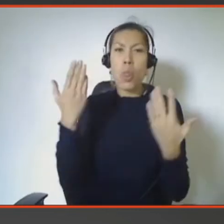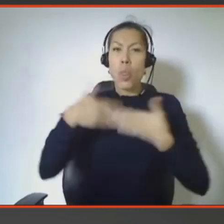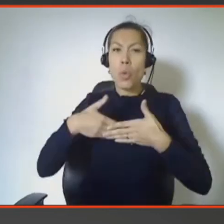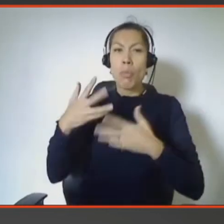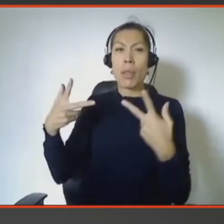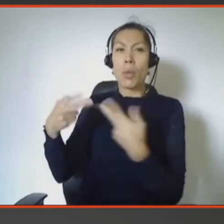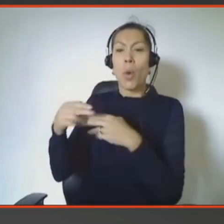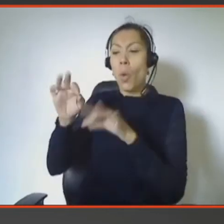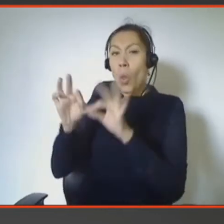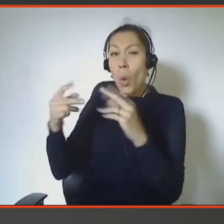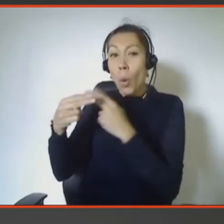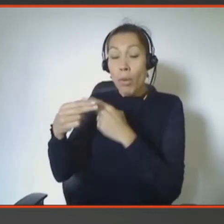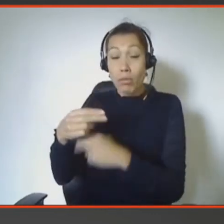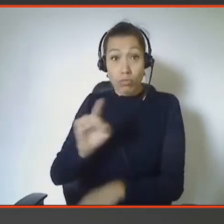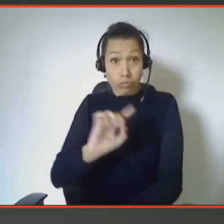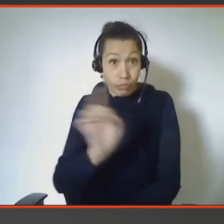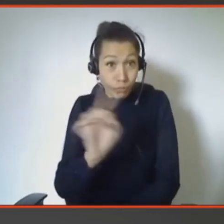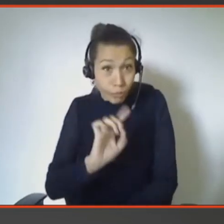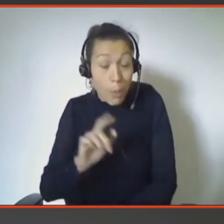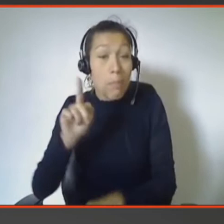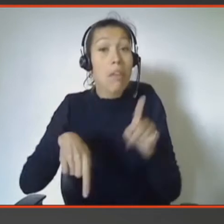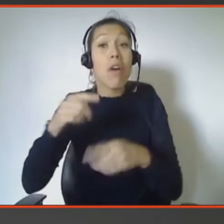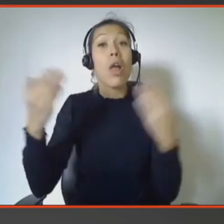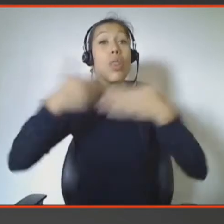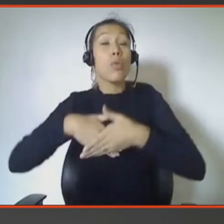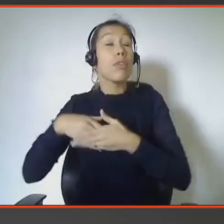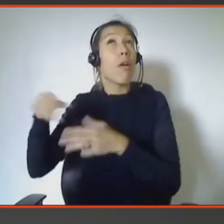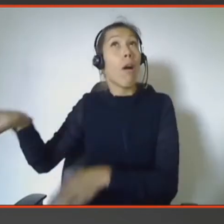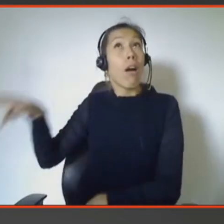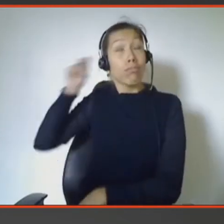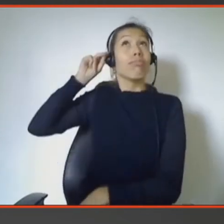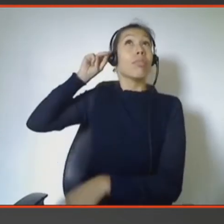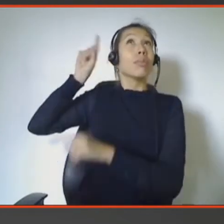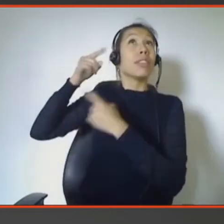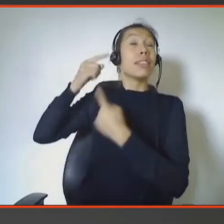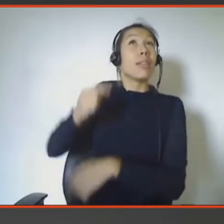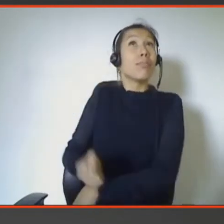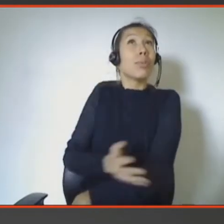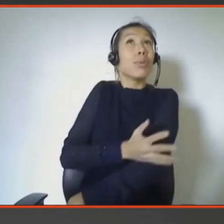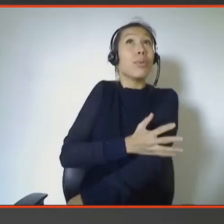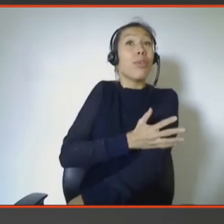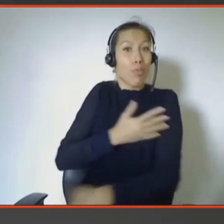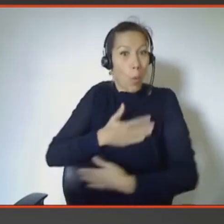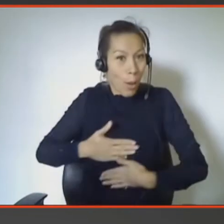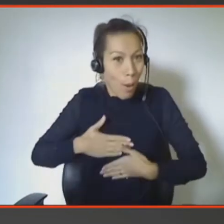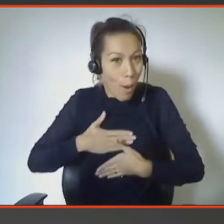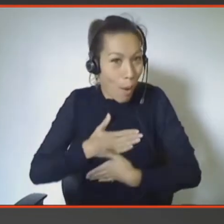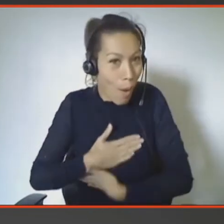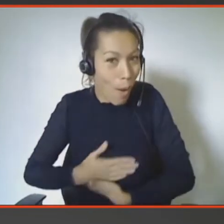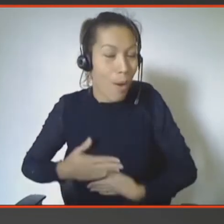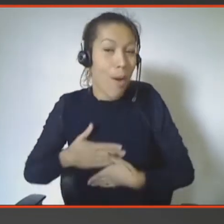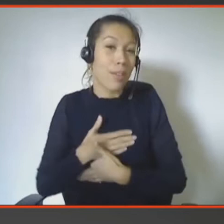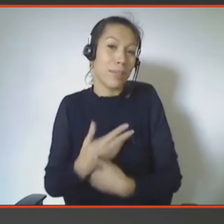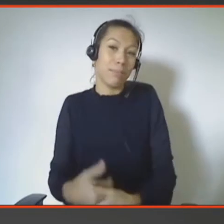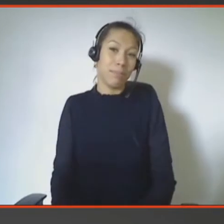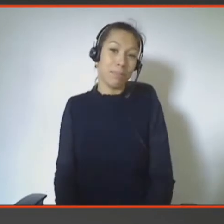et de se rappeler un petit peu leurs souvenirs. Donc, ça fonctionne de la même manière et ça fait de nouveau un peu de la réminiscence de souvenirs. Au niveau